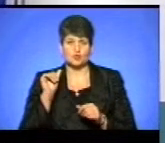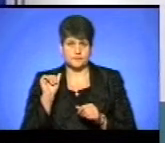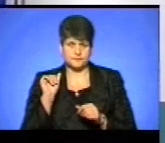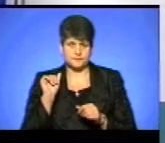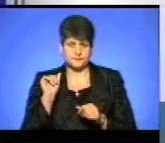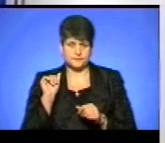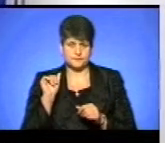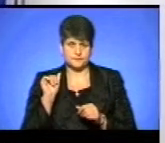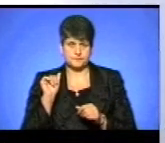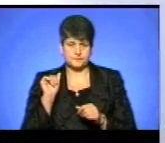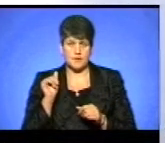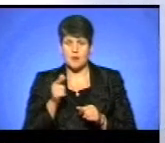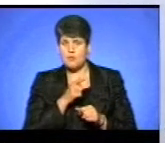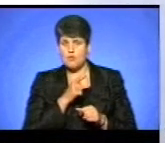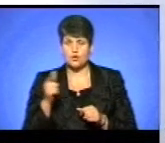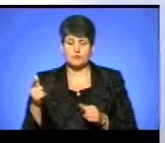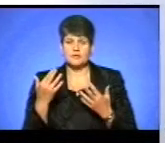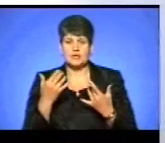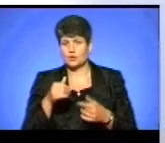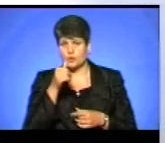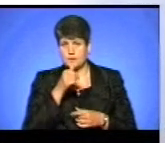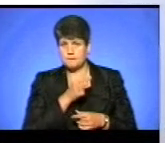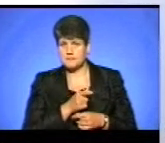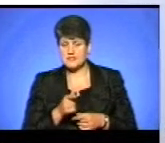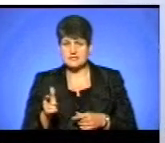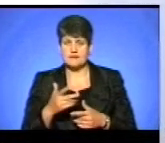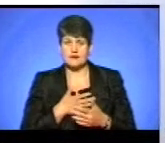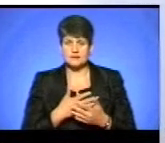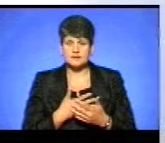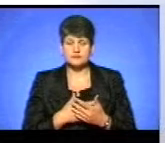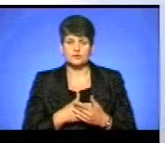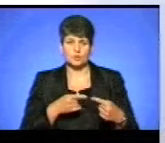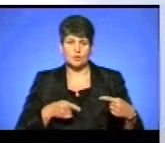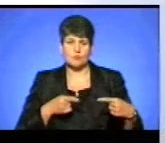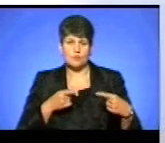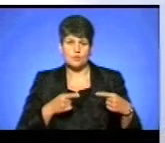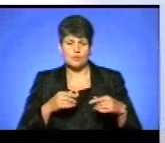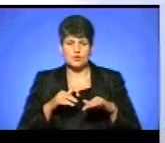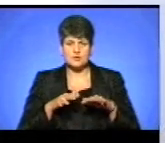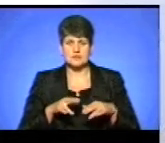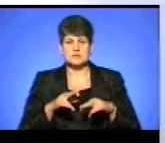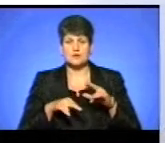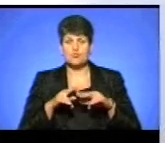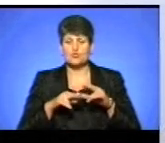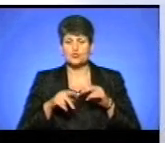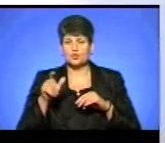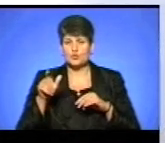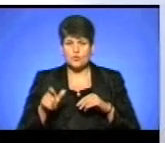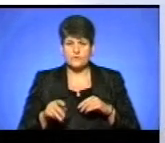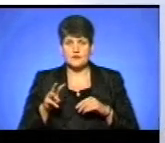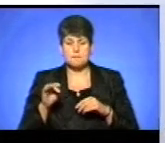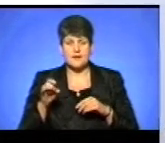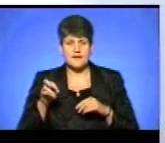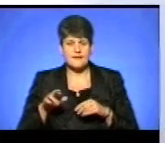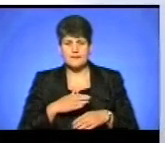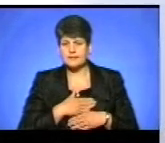Значить, протягом вже декількох місяців активно ці протести йдуть. От забудівник і мерія не